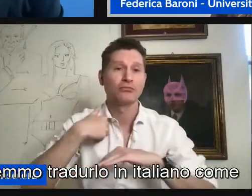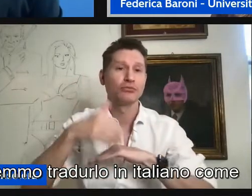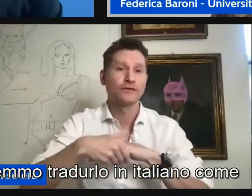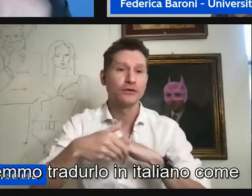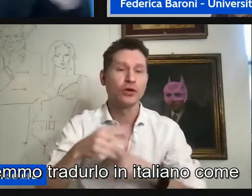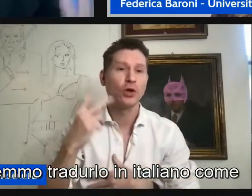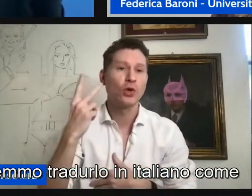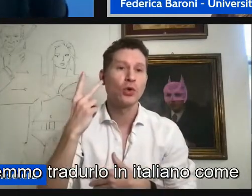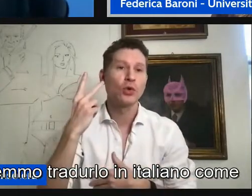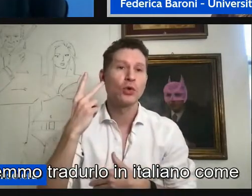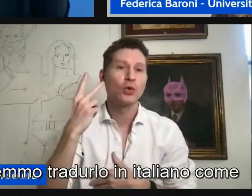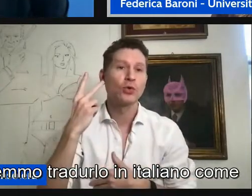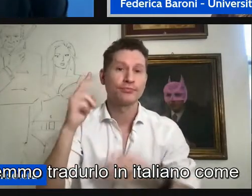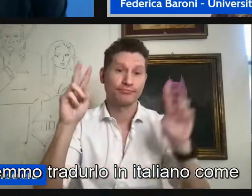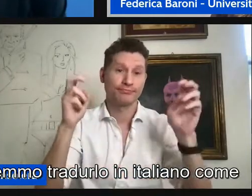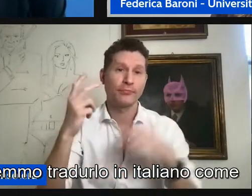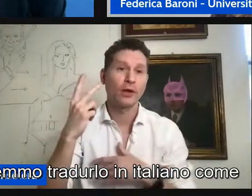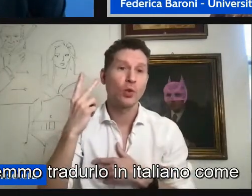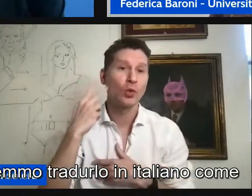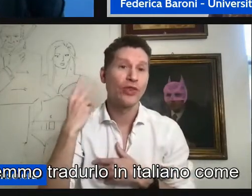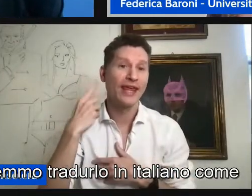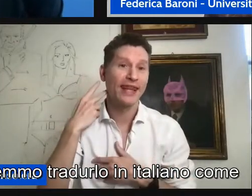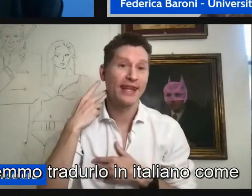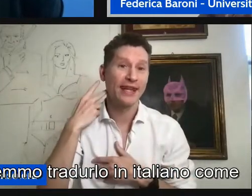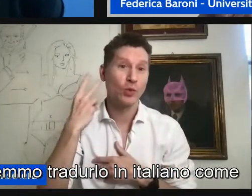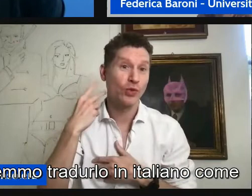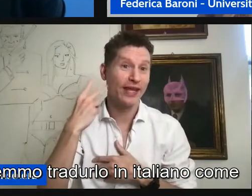potremmo tradurlo in italiano come